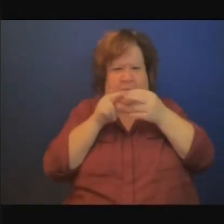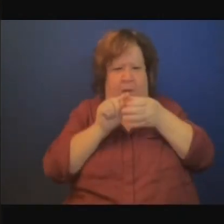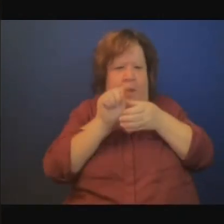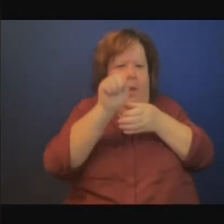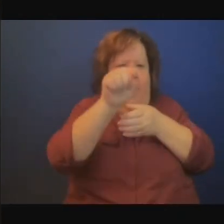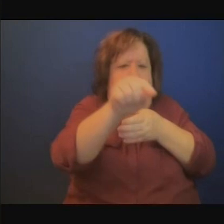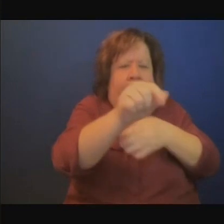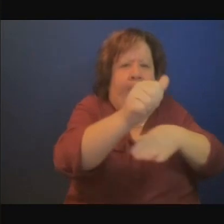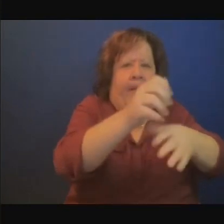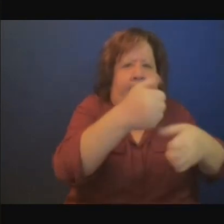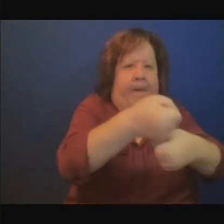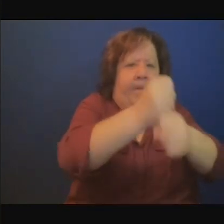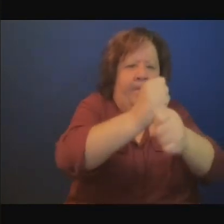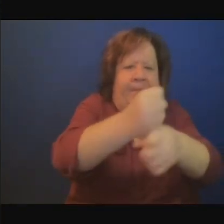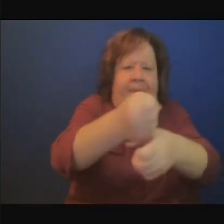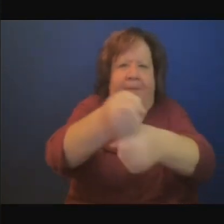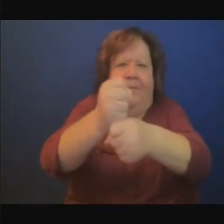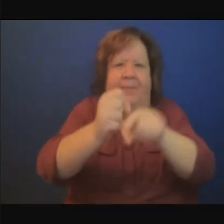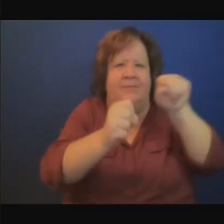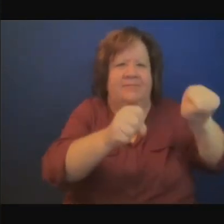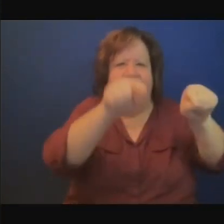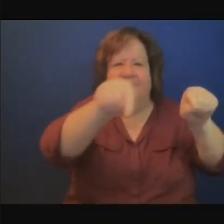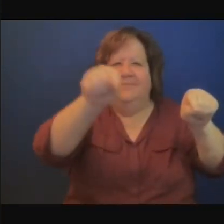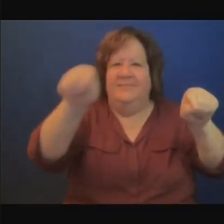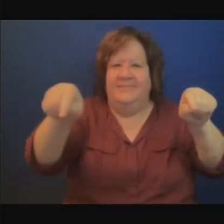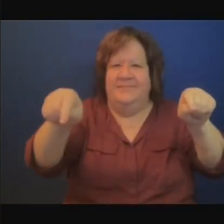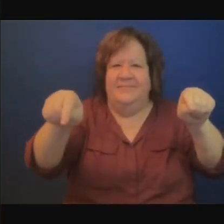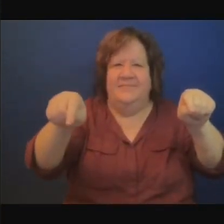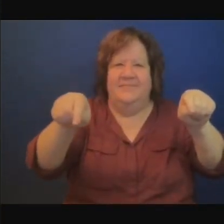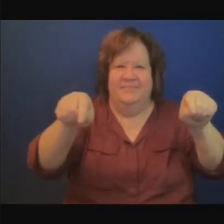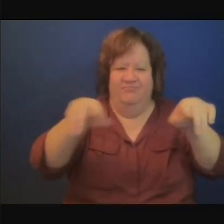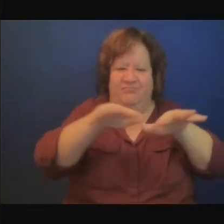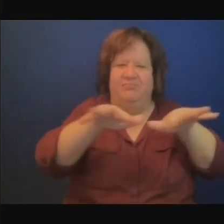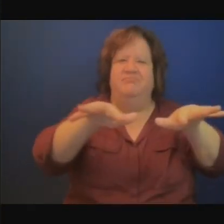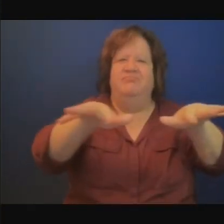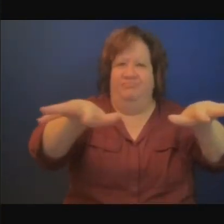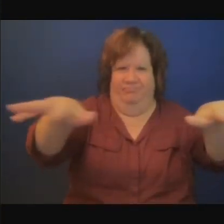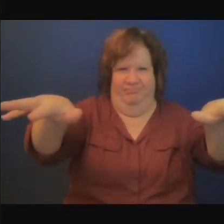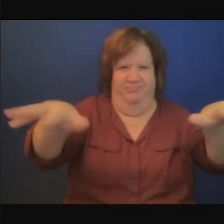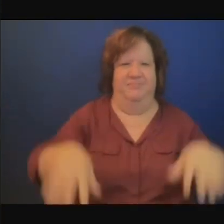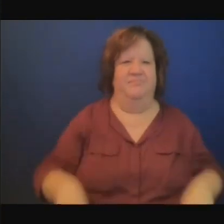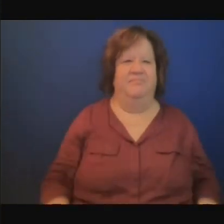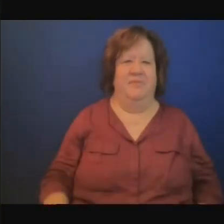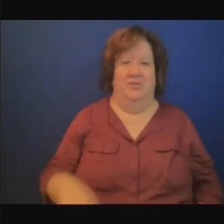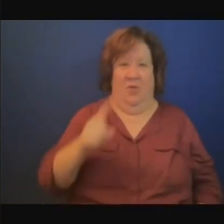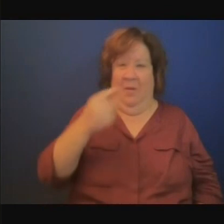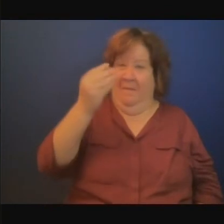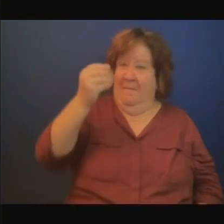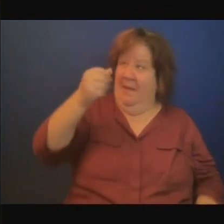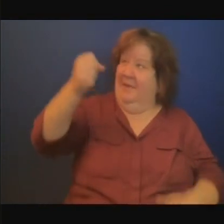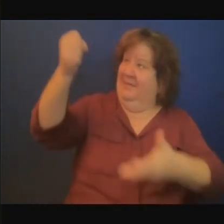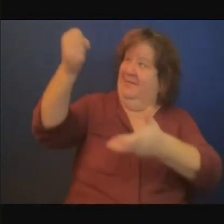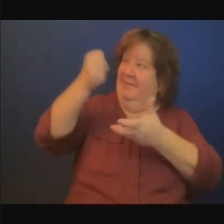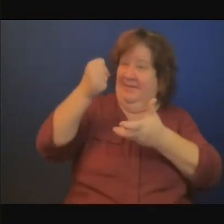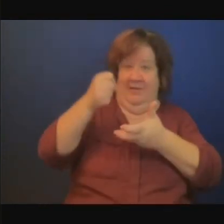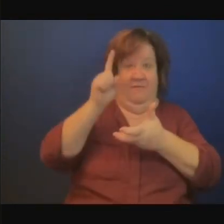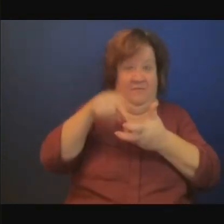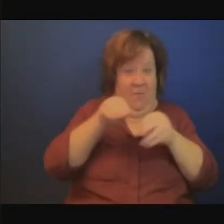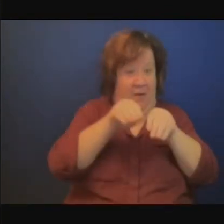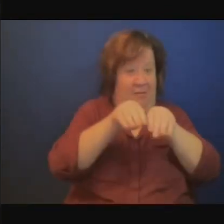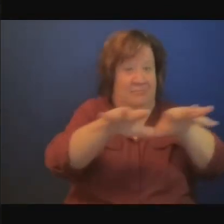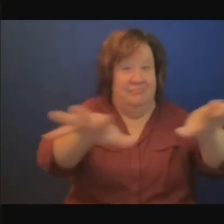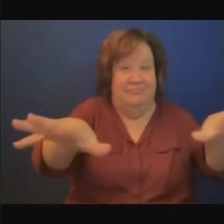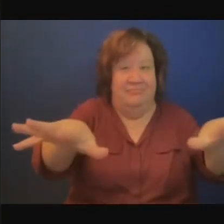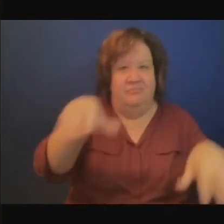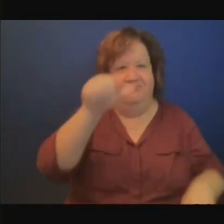ils ne sont pas prêts ils ne savent pas ils ne connaissent pas la nature de ces projets qui sont des projets de